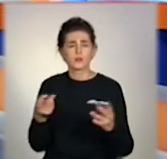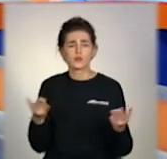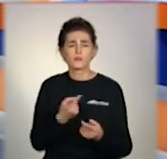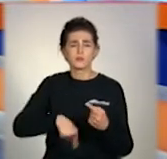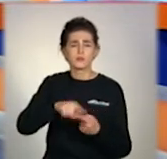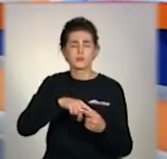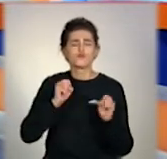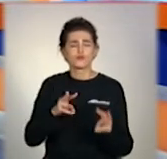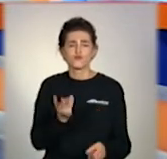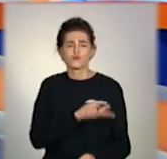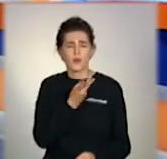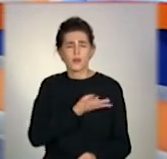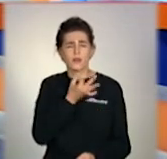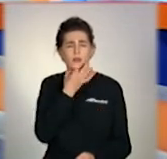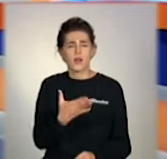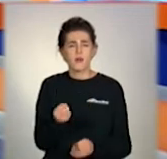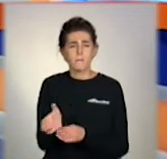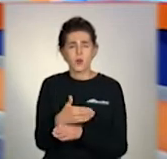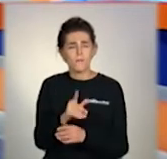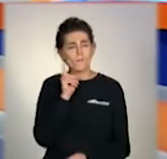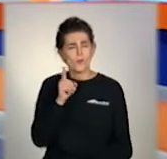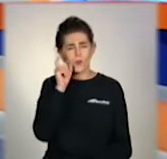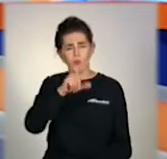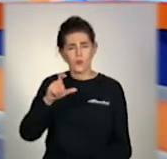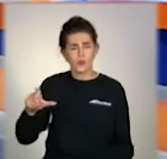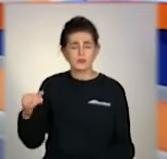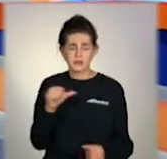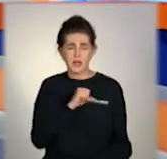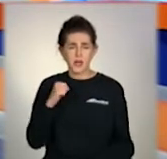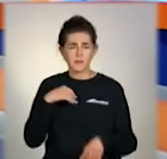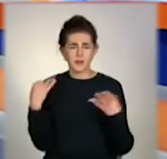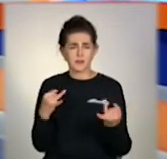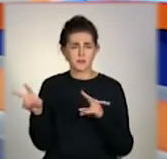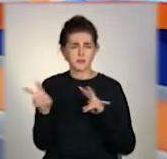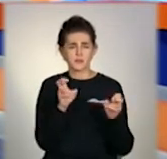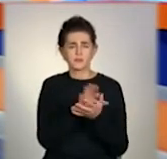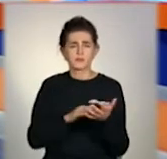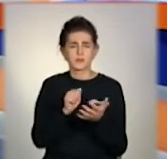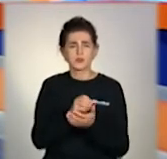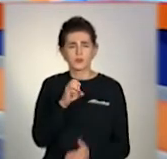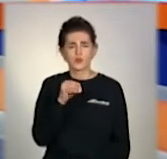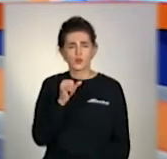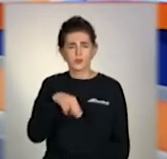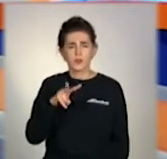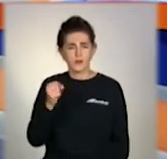захоплюється маріупольська молодь. І найцікавіше у спецрубриці «Студ лайф» на карантині.